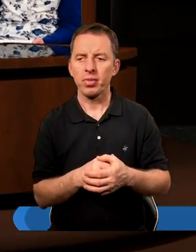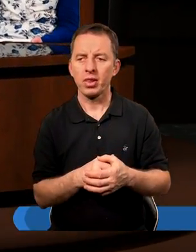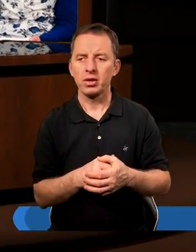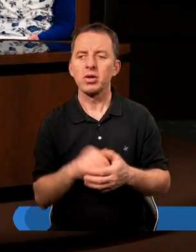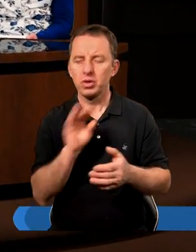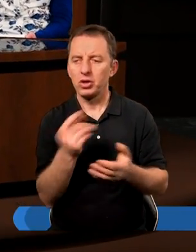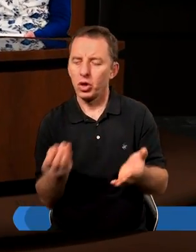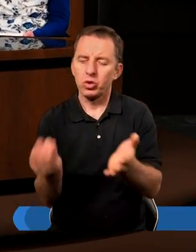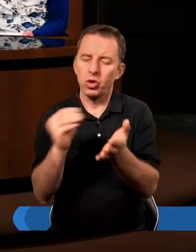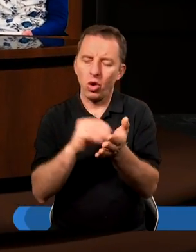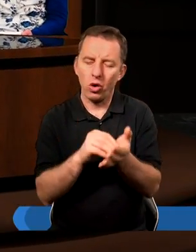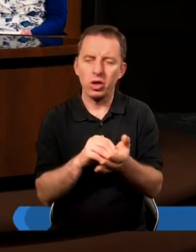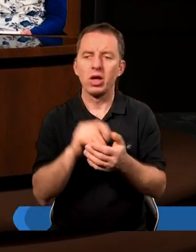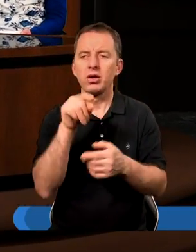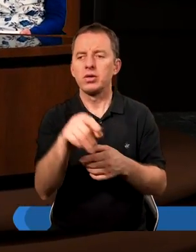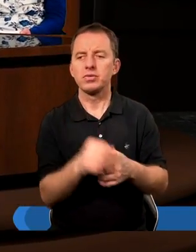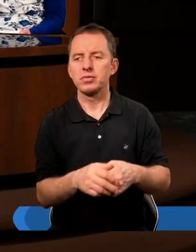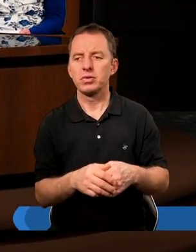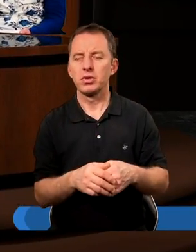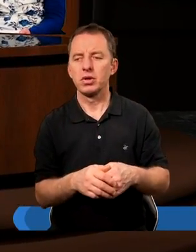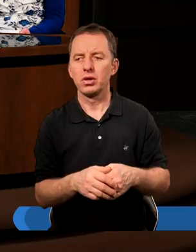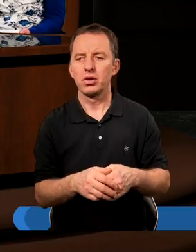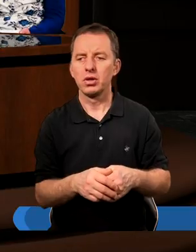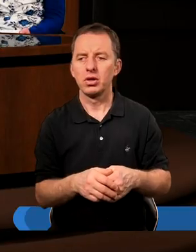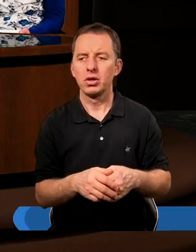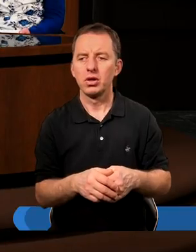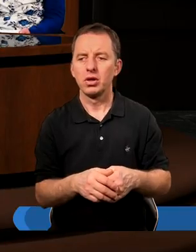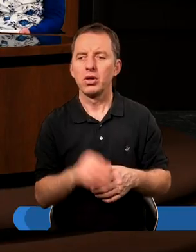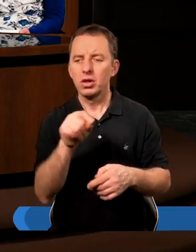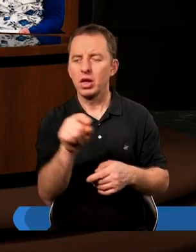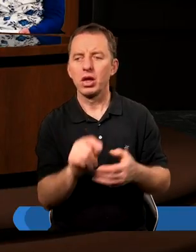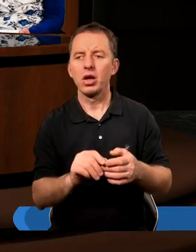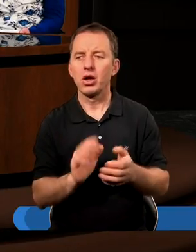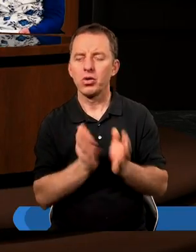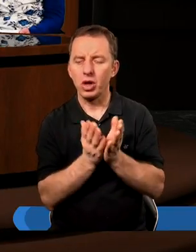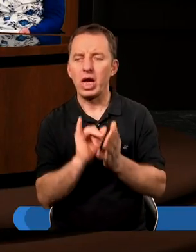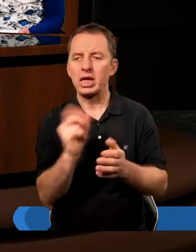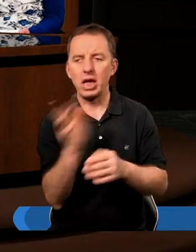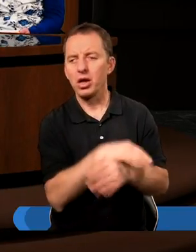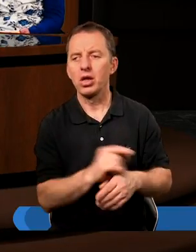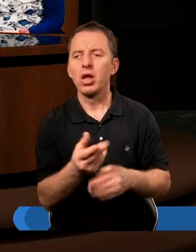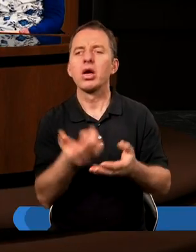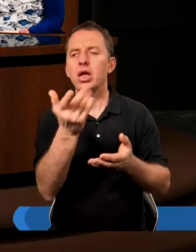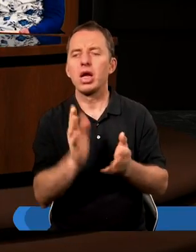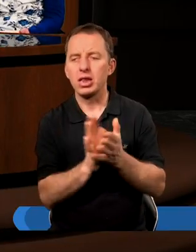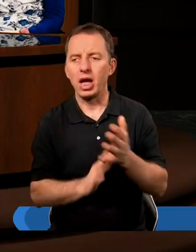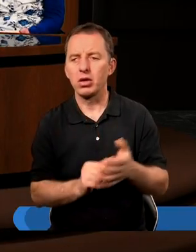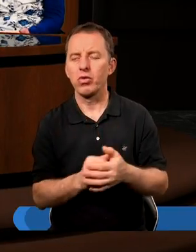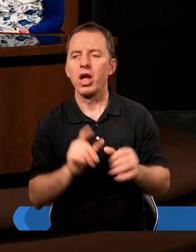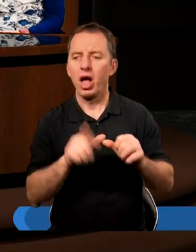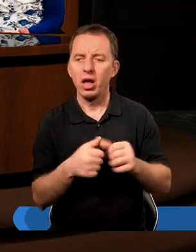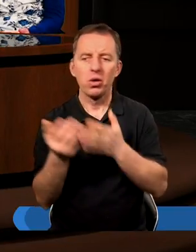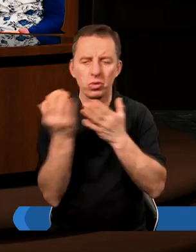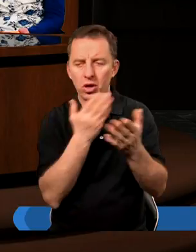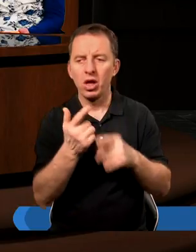Ja bym jeszcze do tego dodała zawsze przy... Kojarzy mi się do tego tekst z Księgi Izajasza. Tam jest kilka tych tekstów, ale